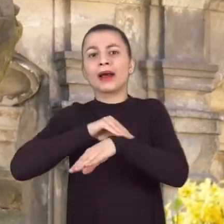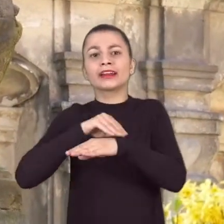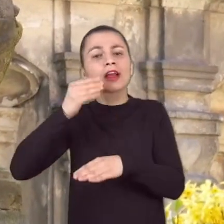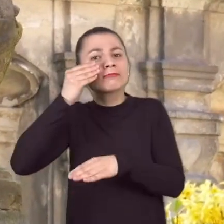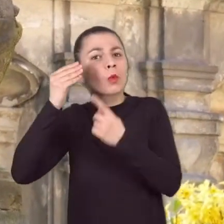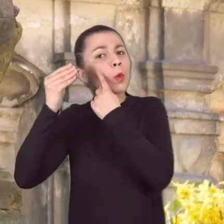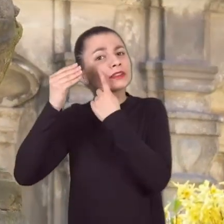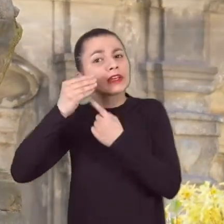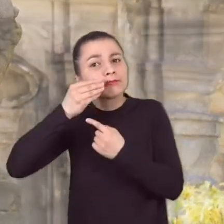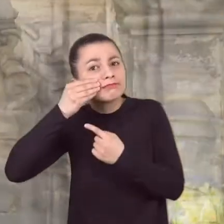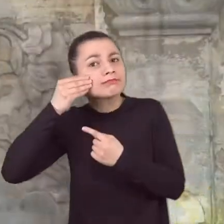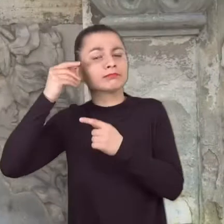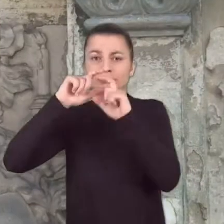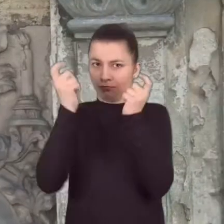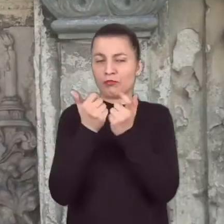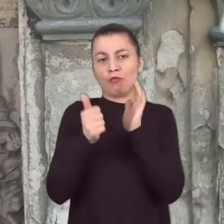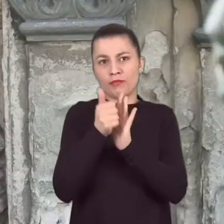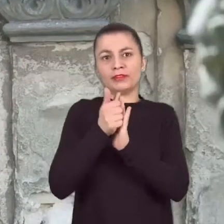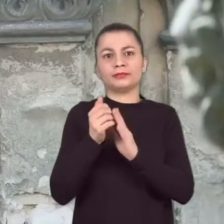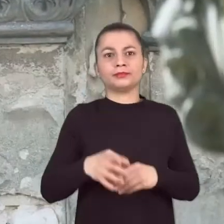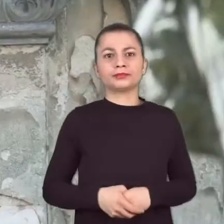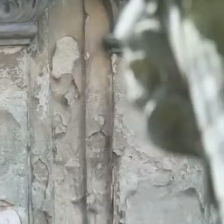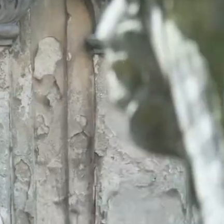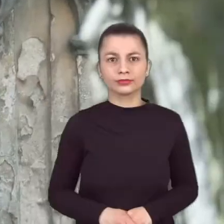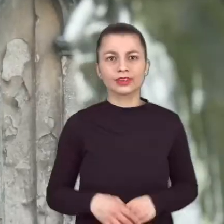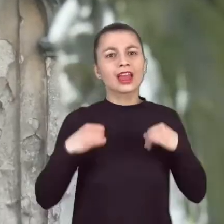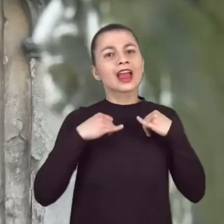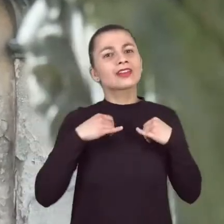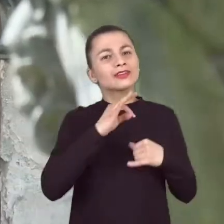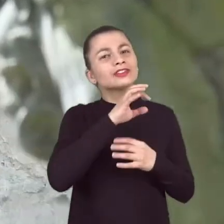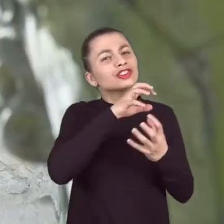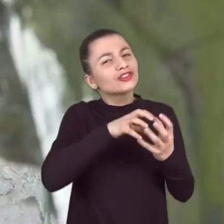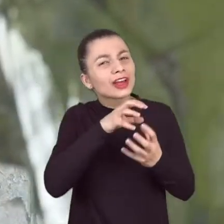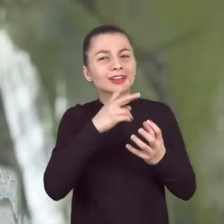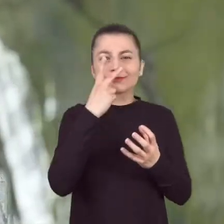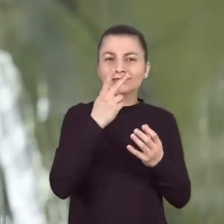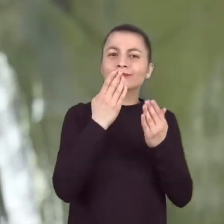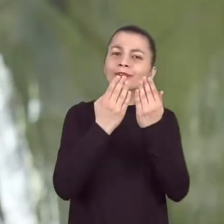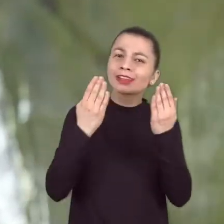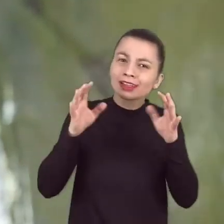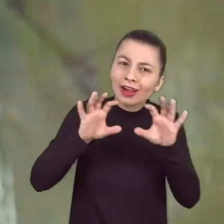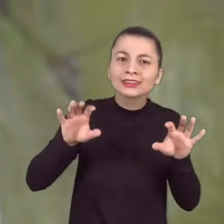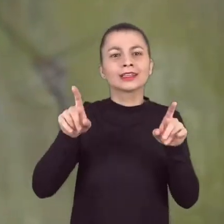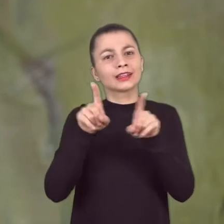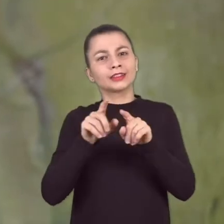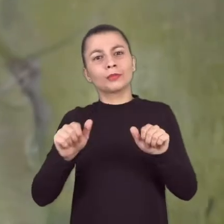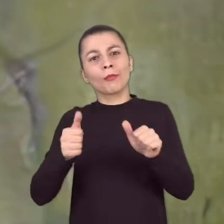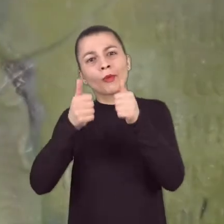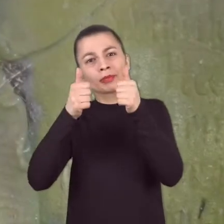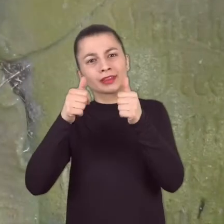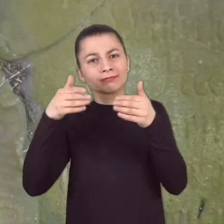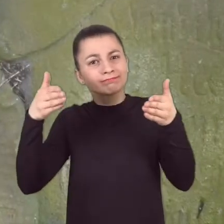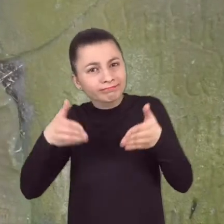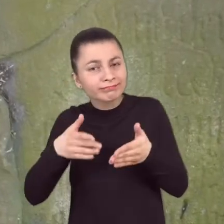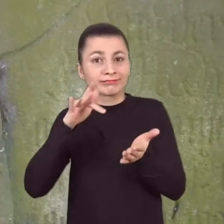krańcem draperii ociera sobie łzy. Świat aniołów dekorujących płyty i pomniki nagrobne w